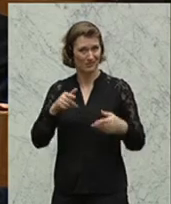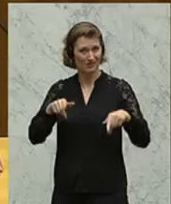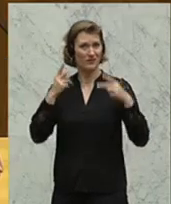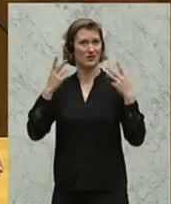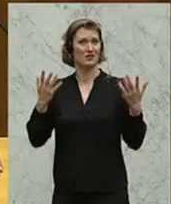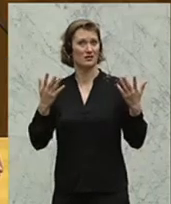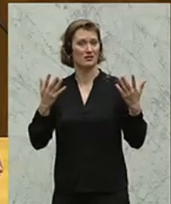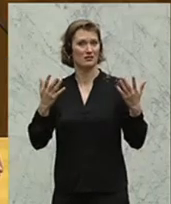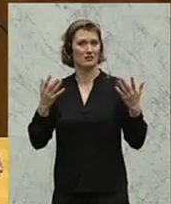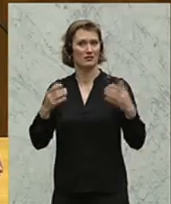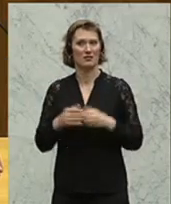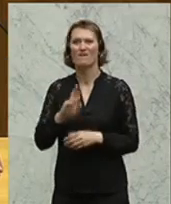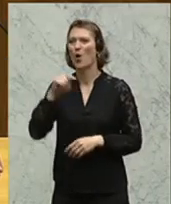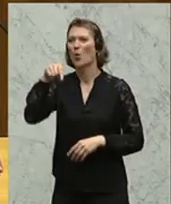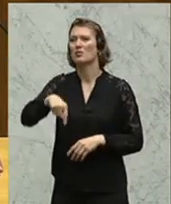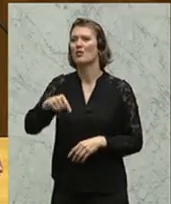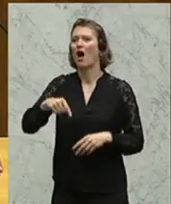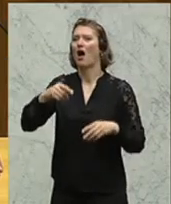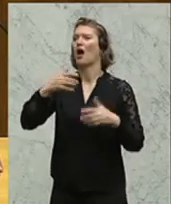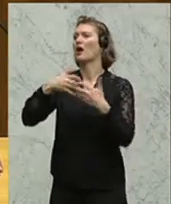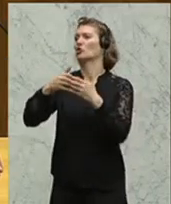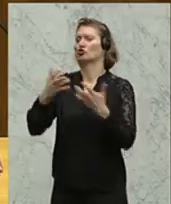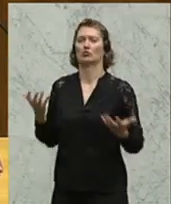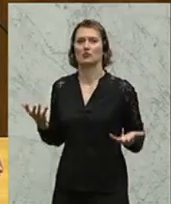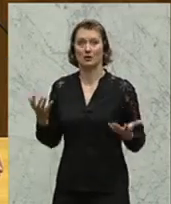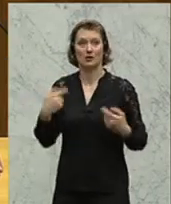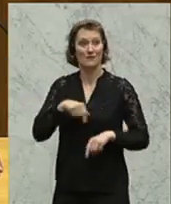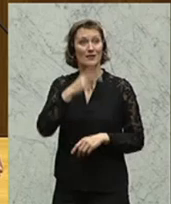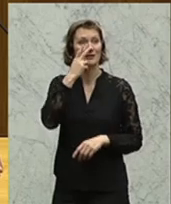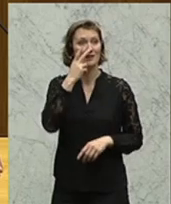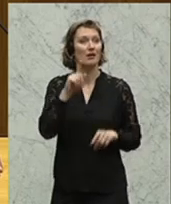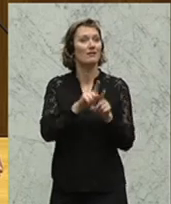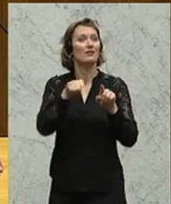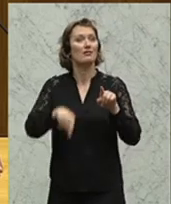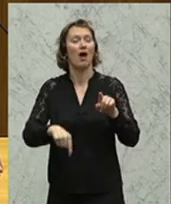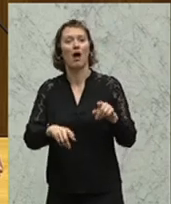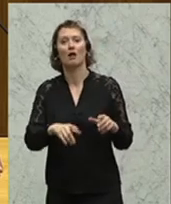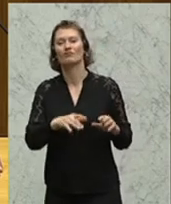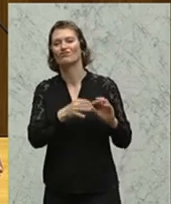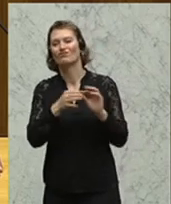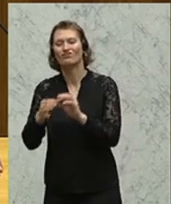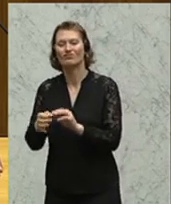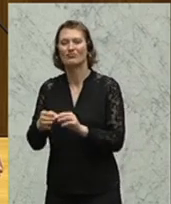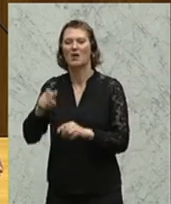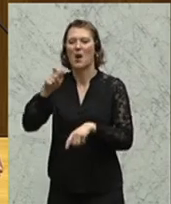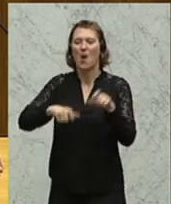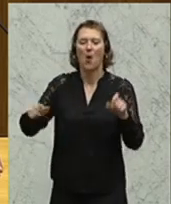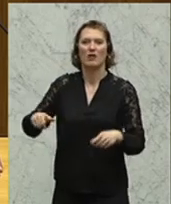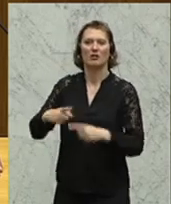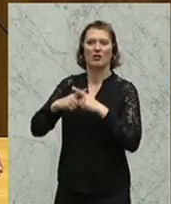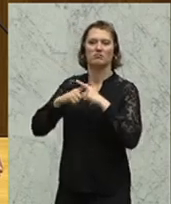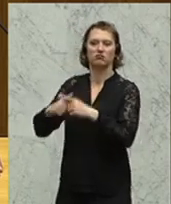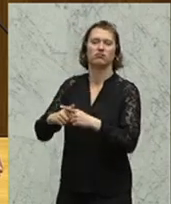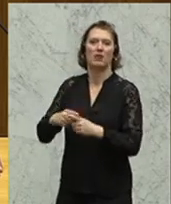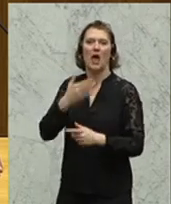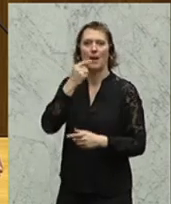Sache. Und worum es sich eigentlich dreht. In Wahrheit erleben wir nichts anderes wie eine komplette Entmündigung. Einerseits der